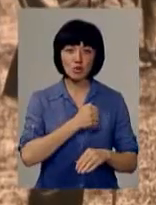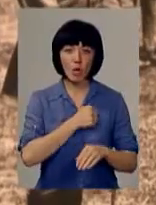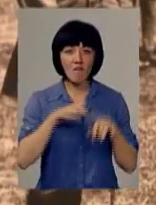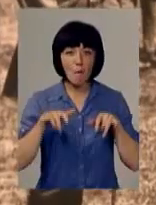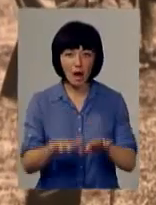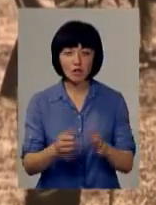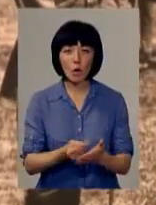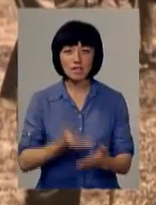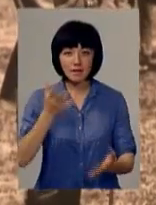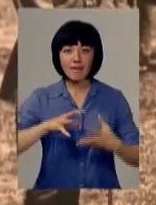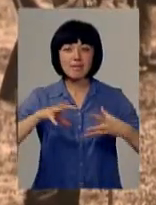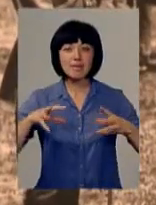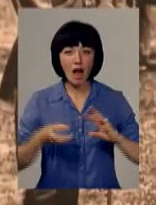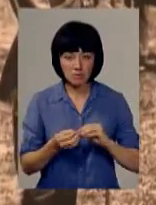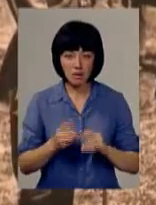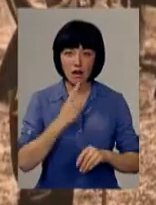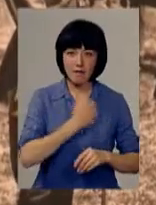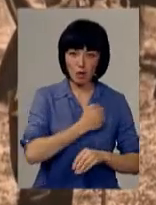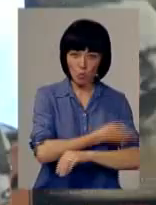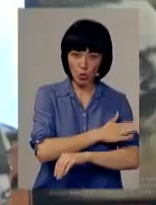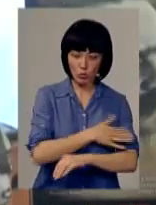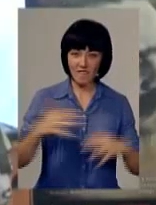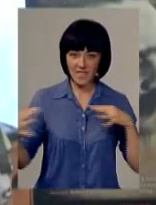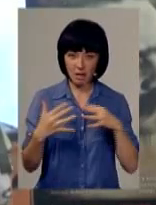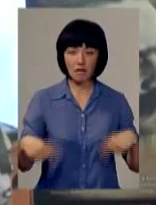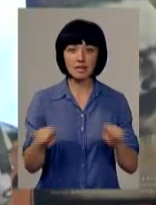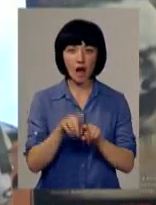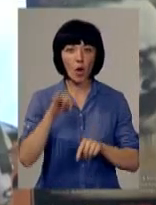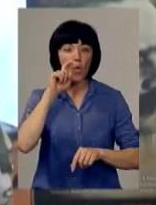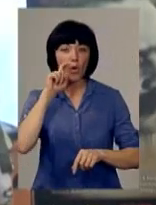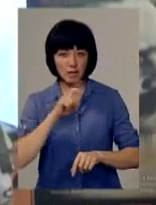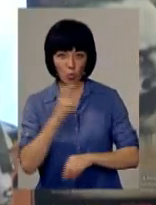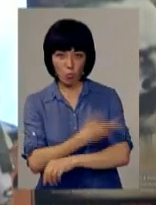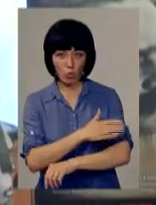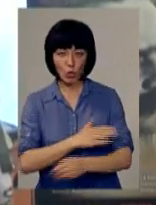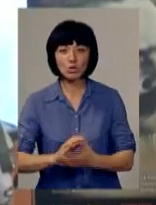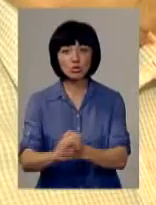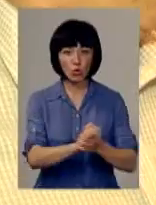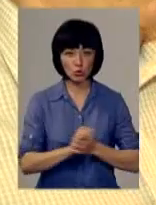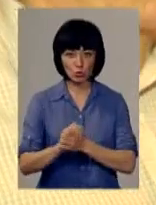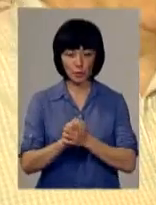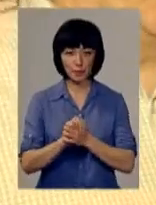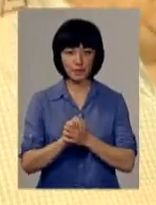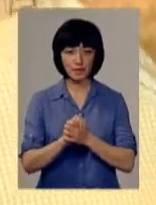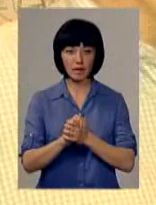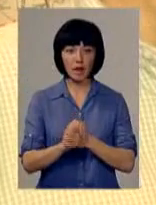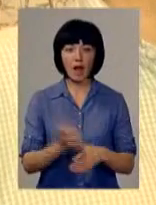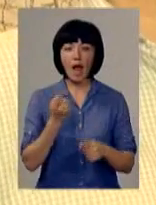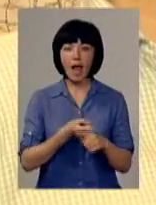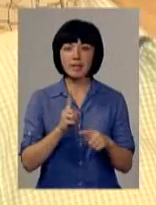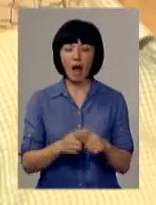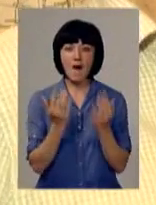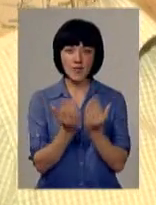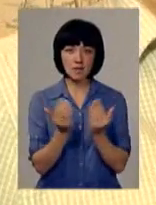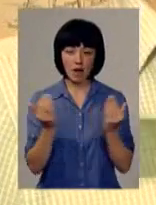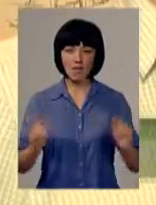операцій, оцінити наслідки як радянсько-польської війни, так і Українсько-Польського Союзу. Ця виставка – дуже